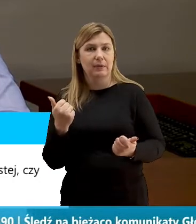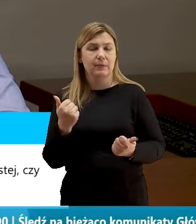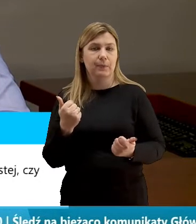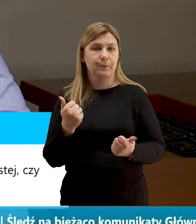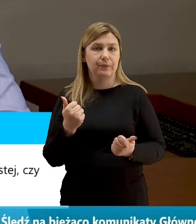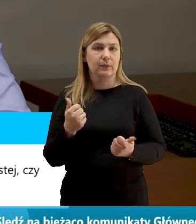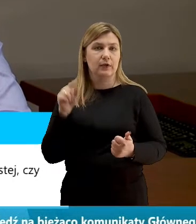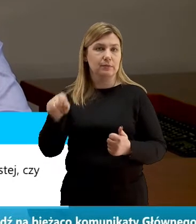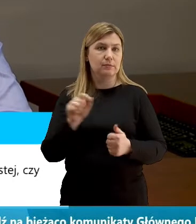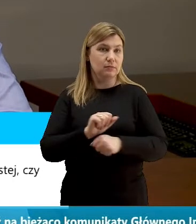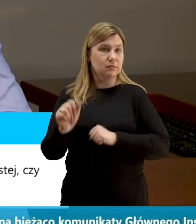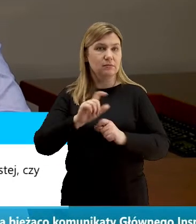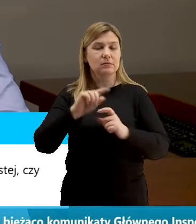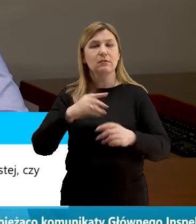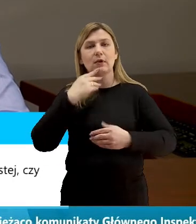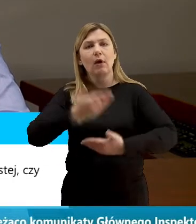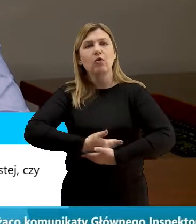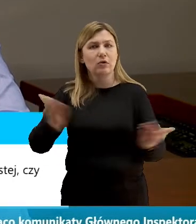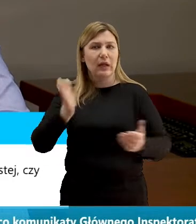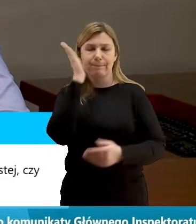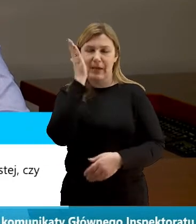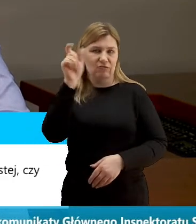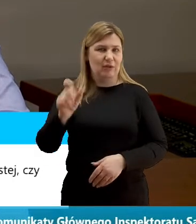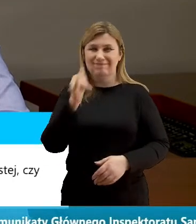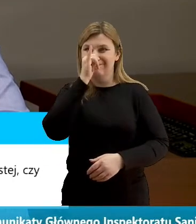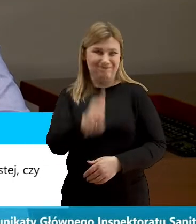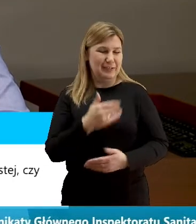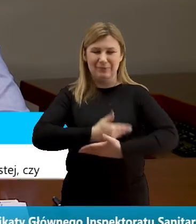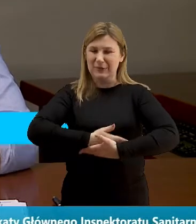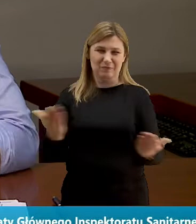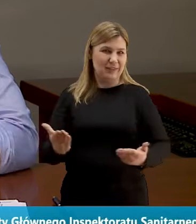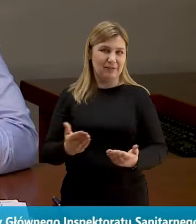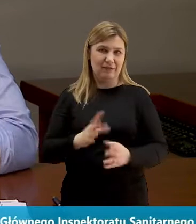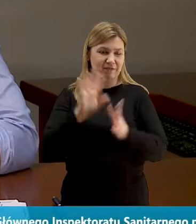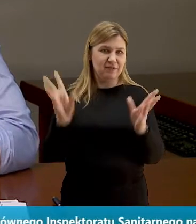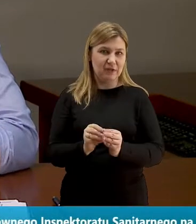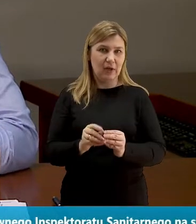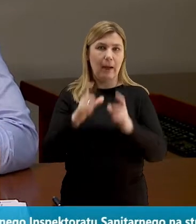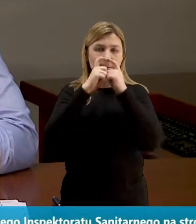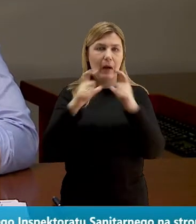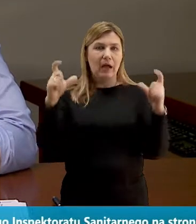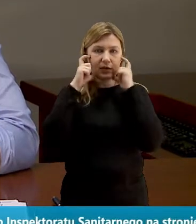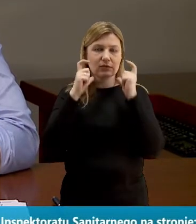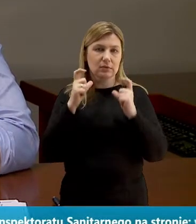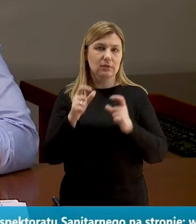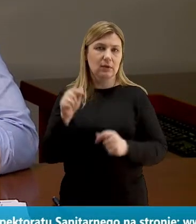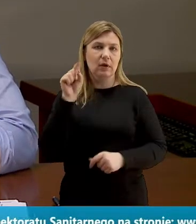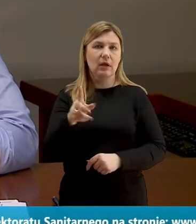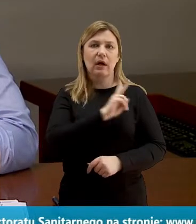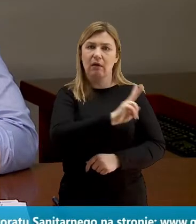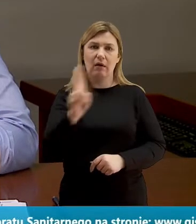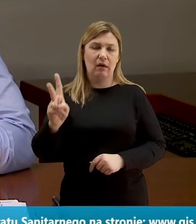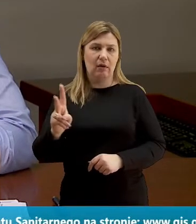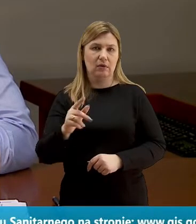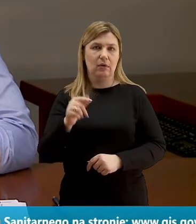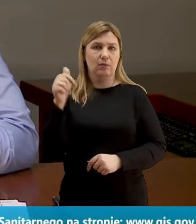środkami w celu wydania ich mieszkańcom. A zatem niestety, jeżeli chodzi o maseczki, to tutaj każdy musi się zapotrywać je